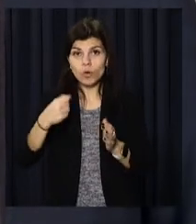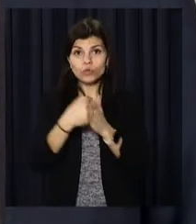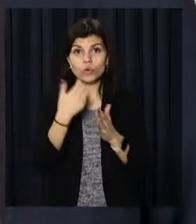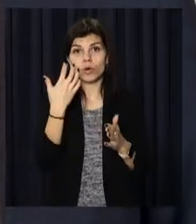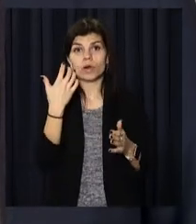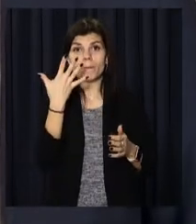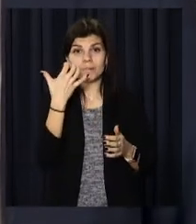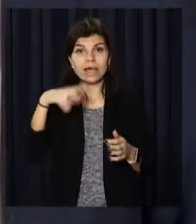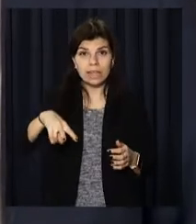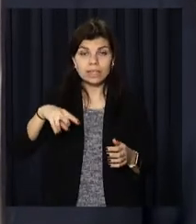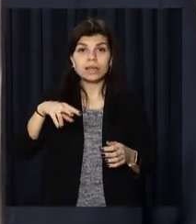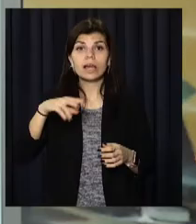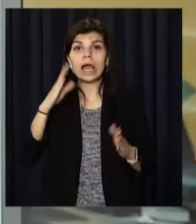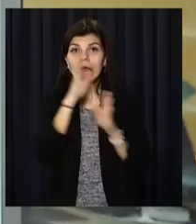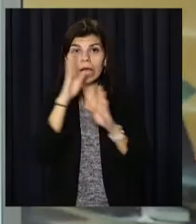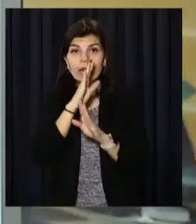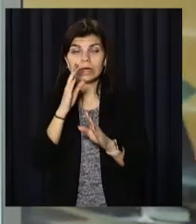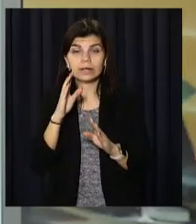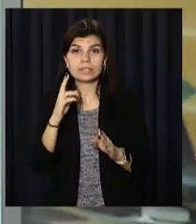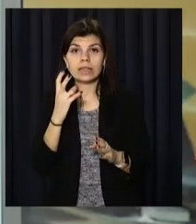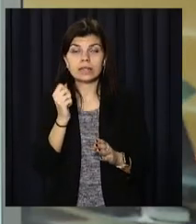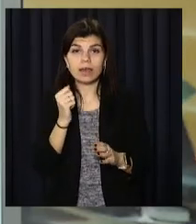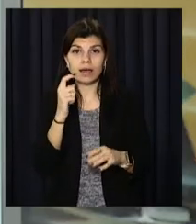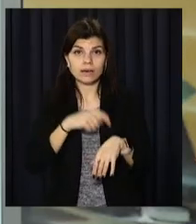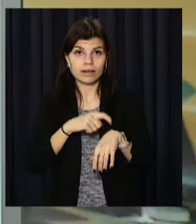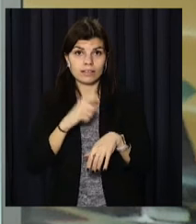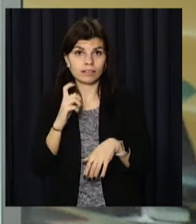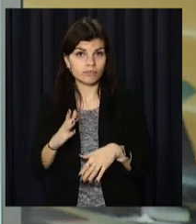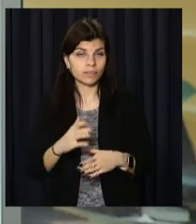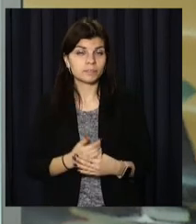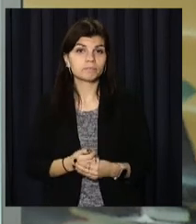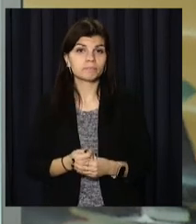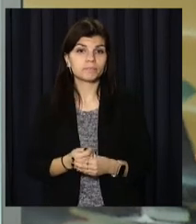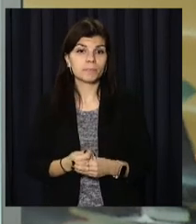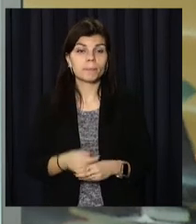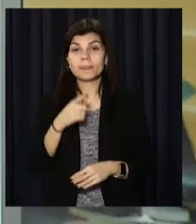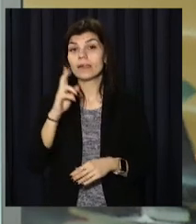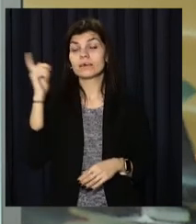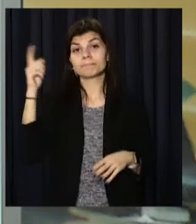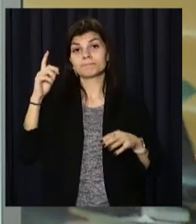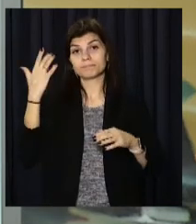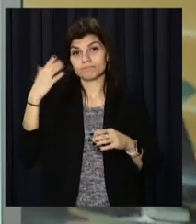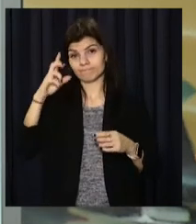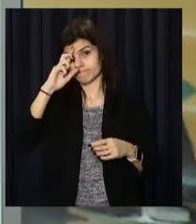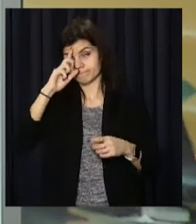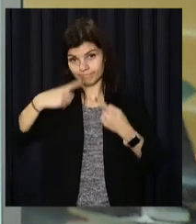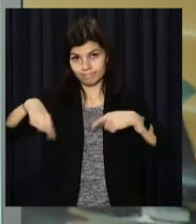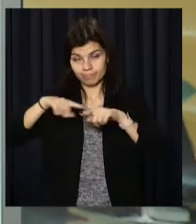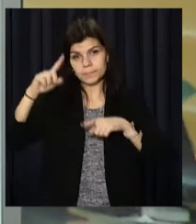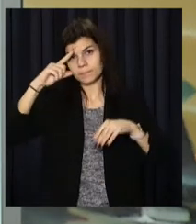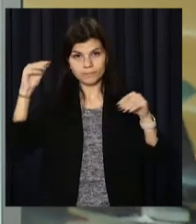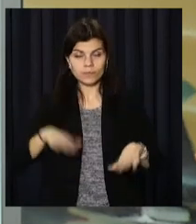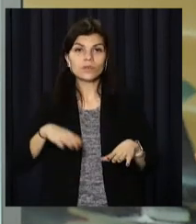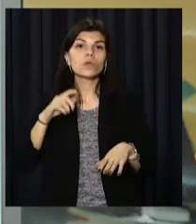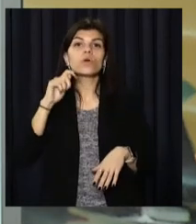літрів кисню на хвилину. Компенсація після щеплення. Кабмін прийняв рішення виплачувати відшкодування